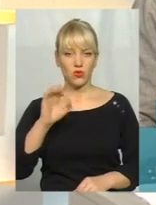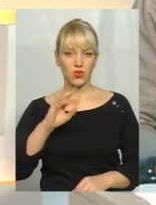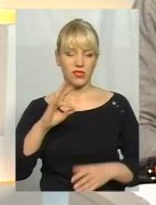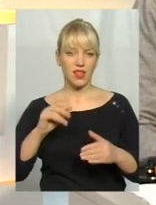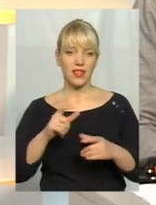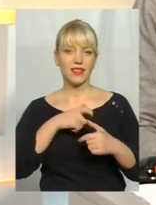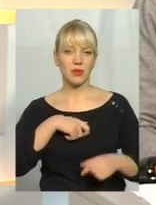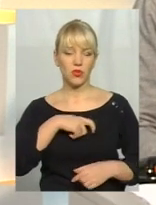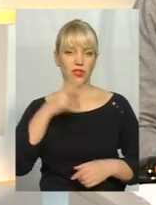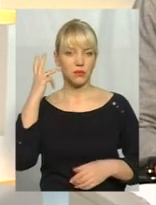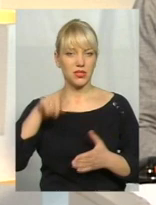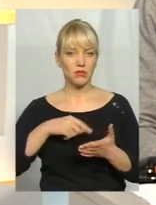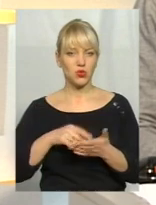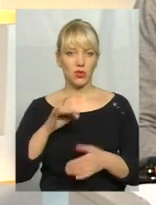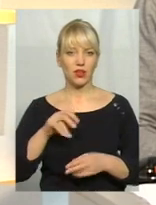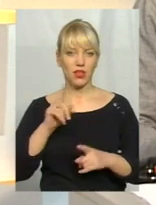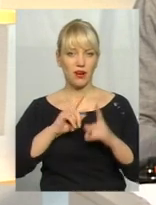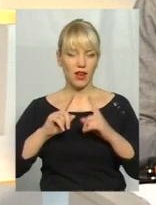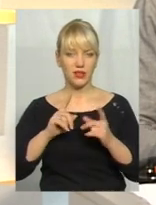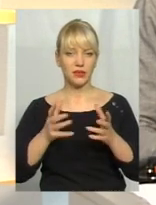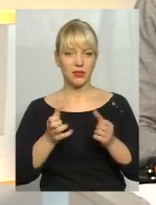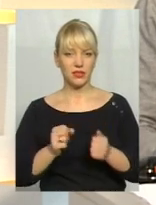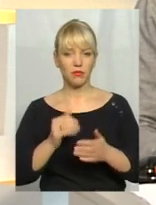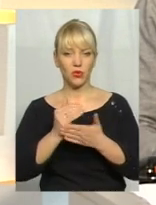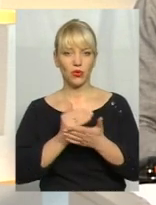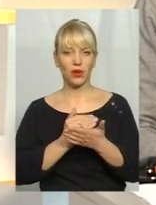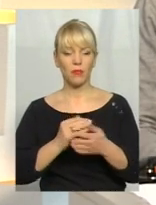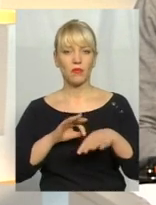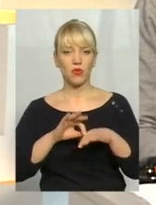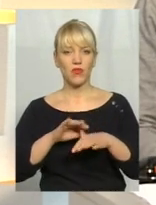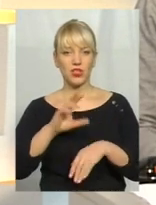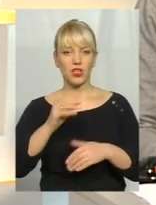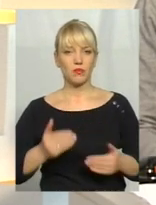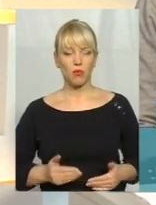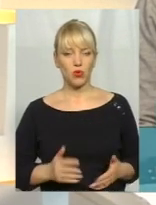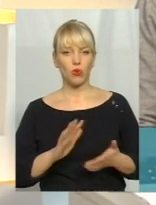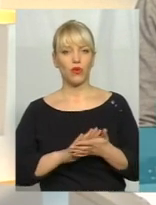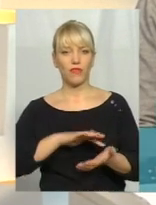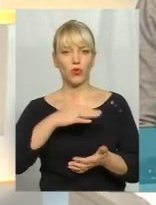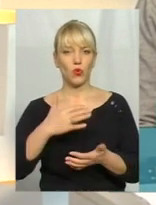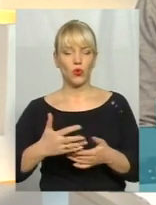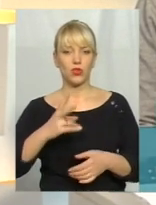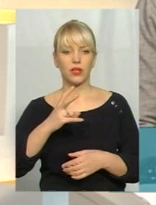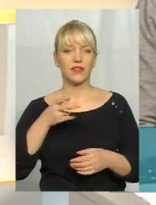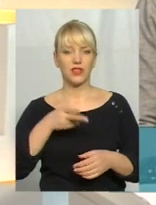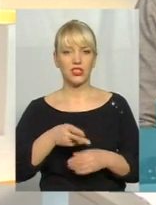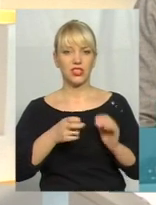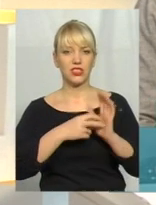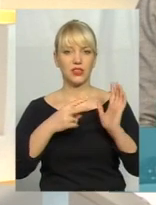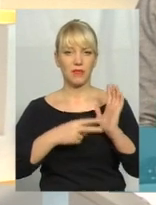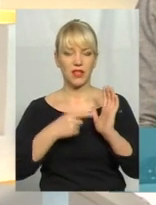Депутати Хмельницької міської ради прийняли програму повадження з побутовими відходами у місті Хмельницькому на 2018-2019